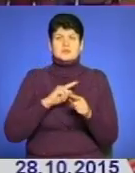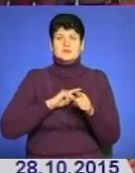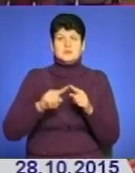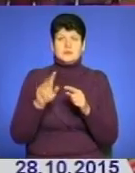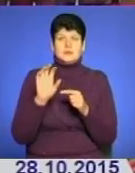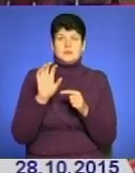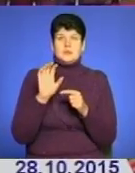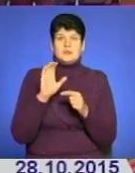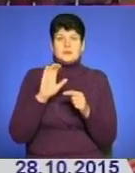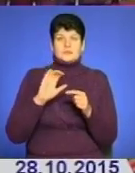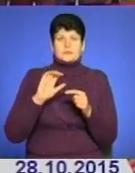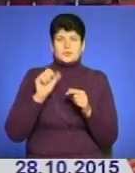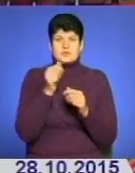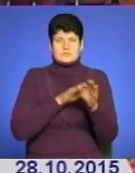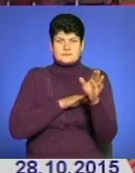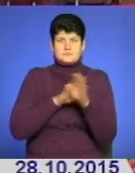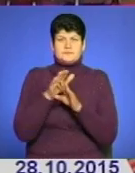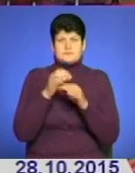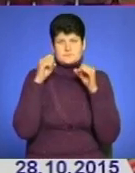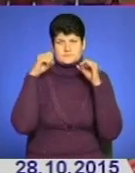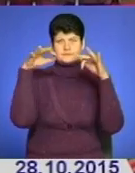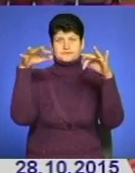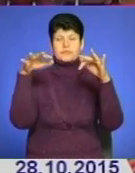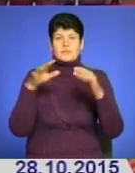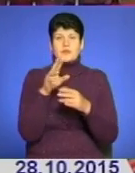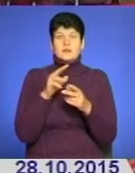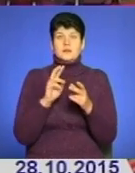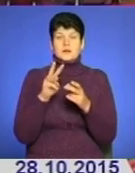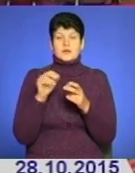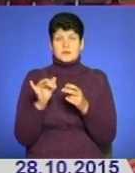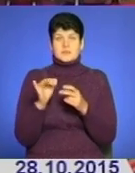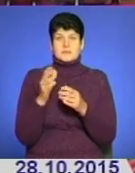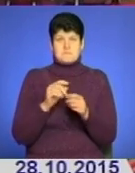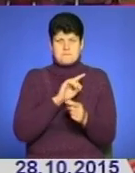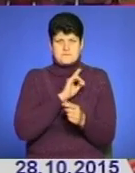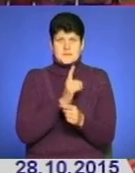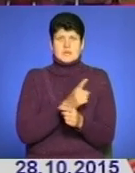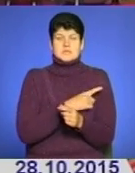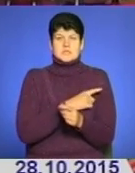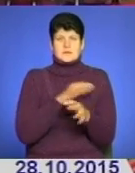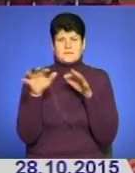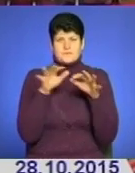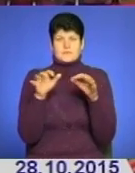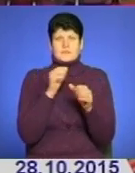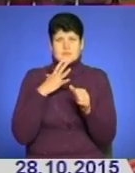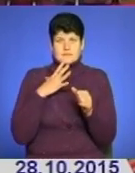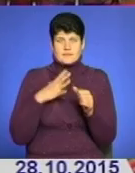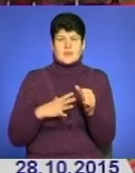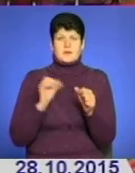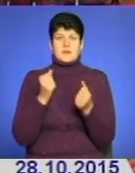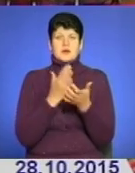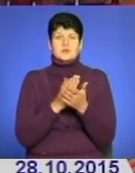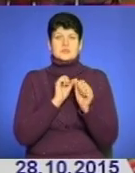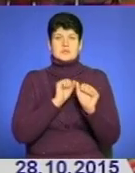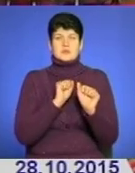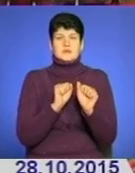включаються на повну потужність. Лампи на світлодіодах міцні, витримують сильні вібрації і мають захист від механічних